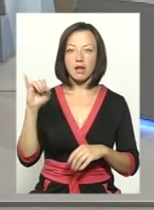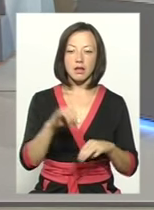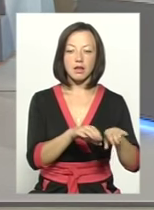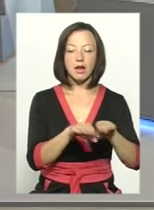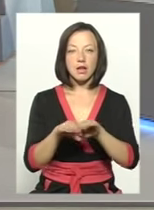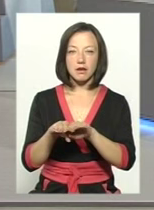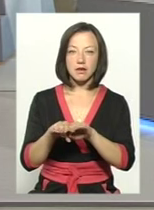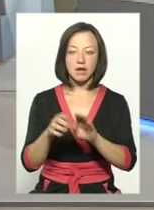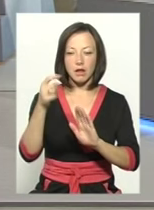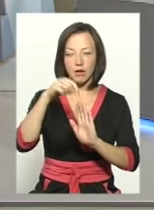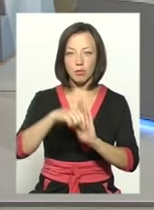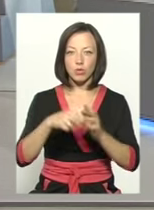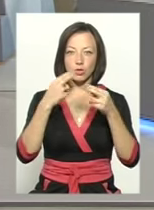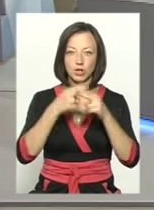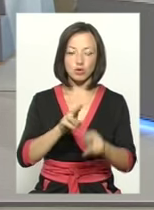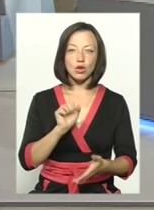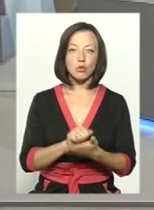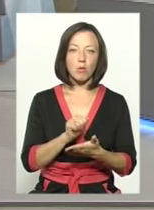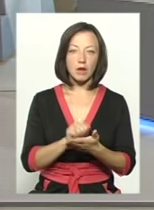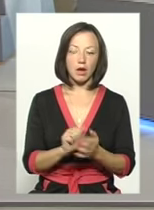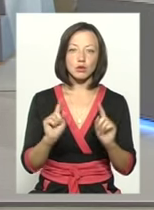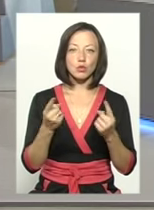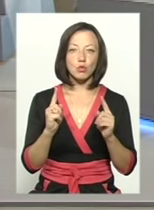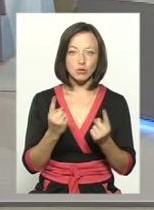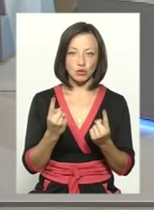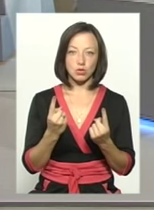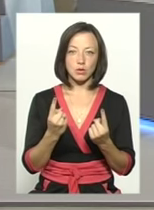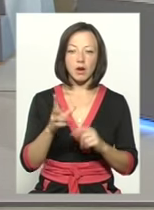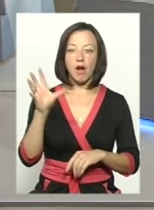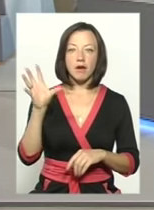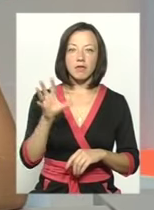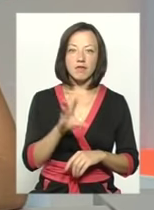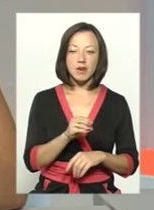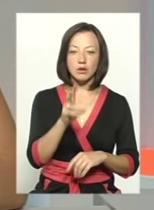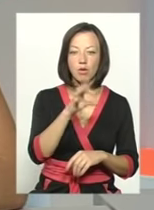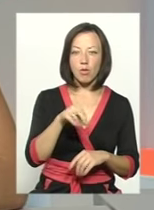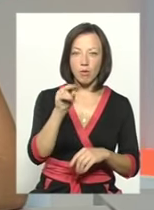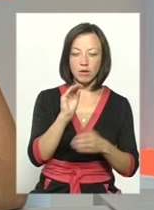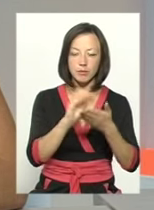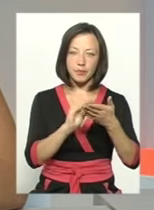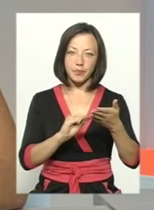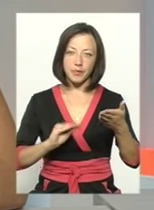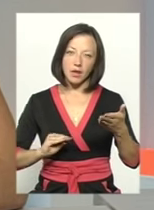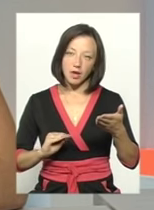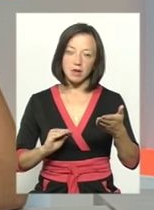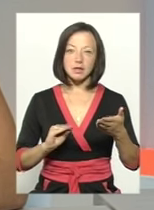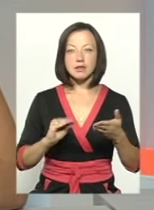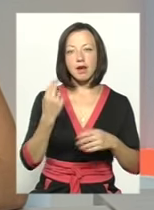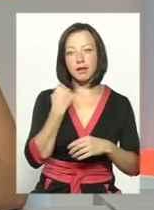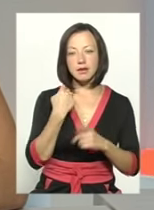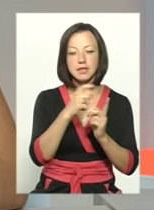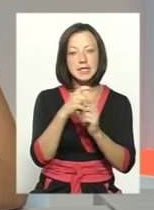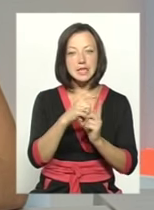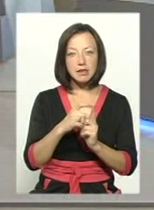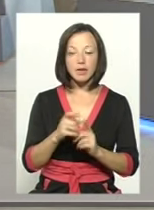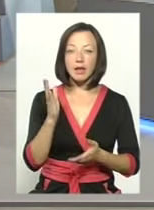рівні глибокої технічної документації. Тому що весь код, який ми пишемо, складається з англійських сків. І, власне,